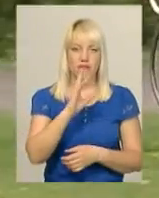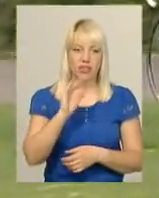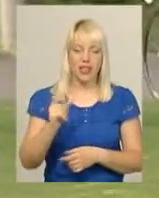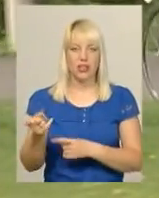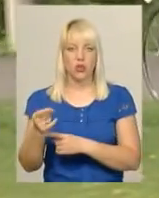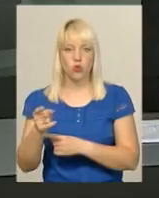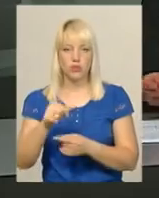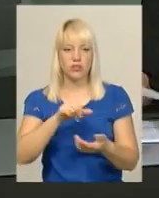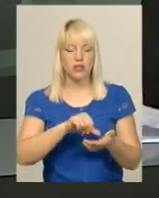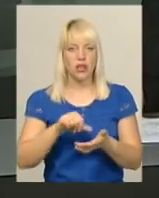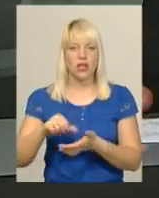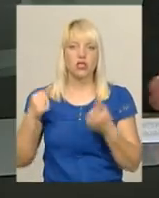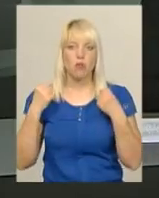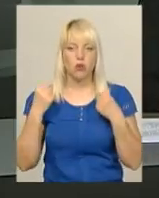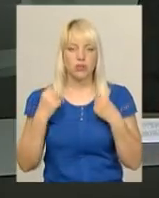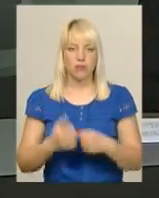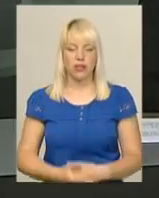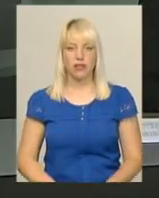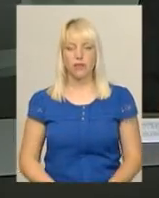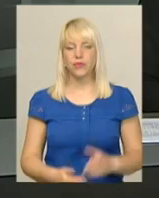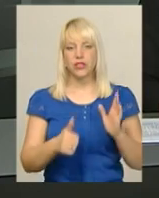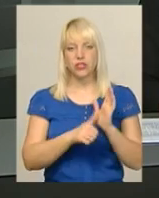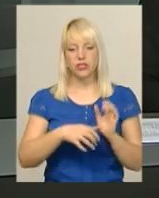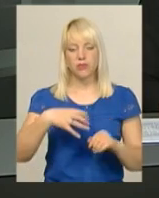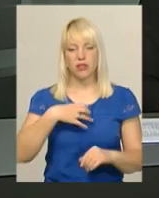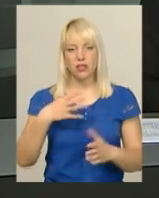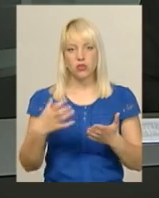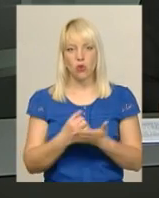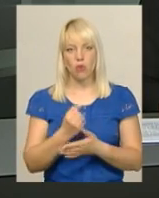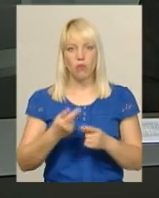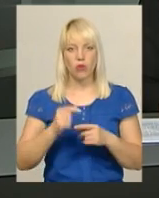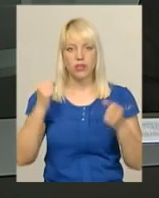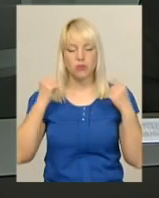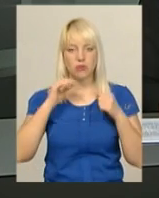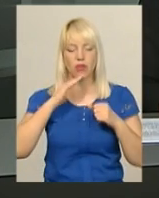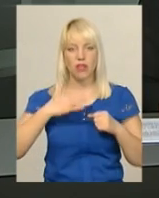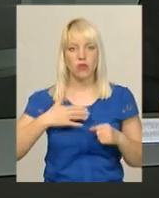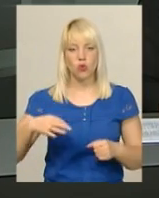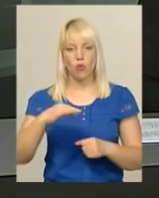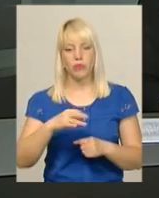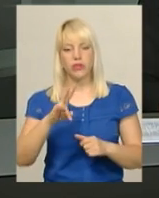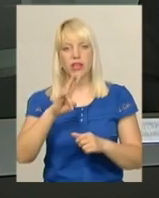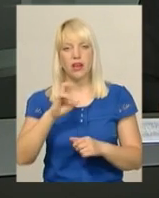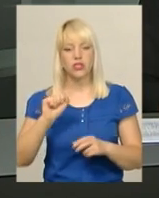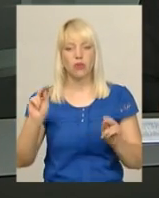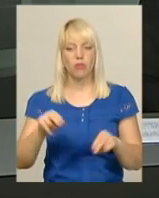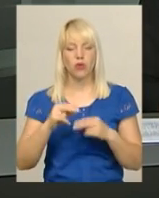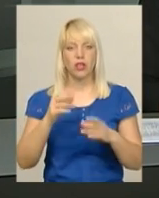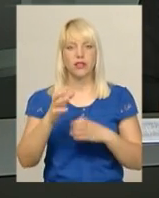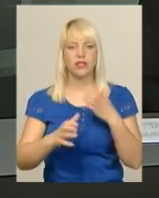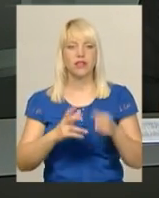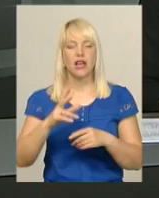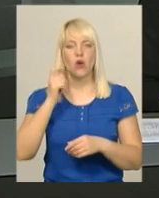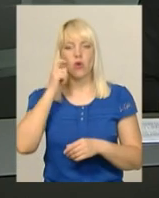спортсменів. Шість медалей здобули спортсмени нашої області на чемпіонаті світу з українського